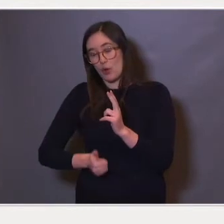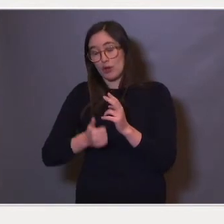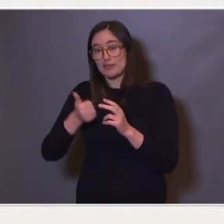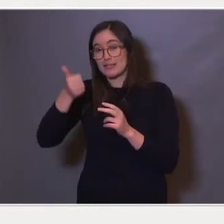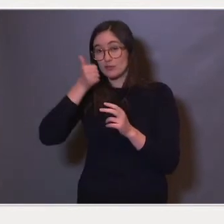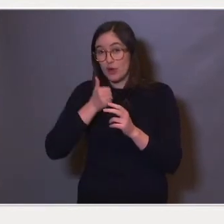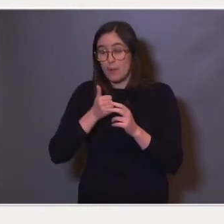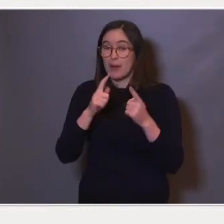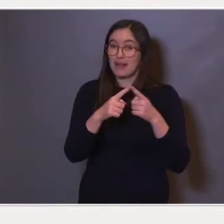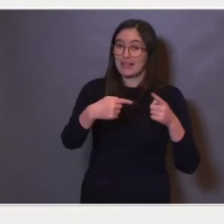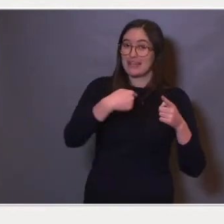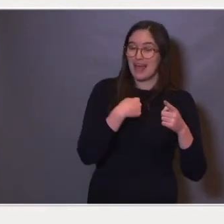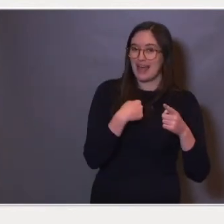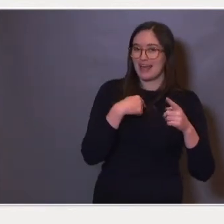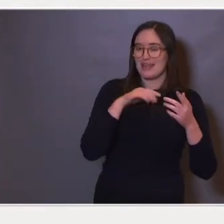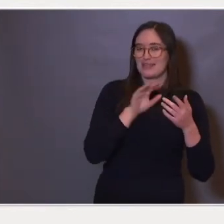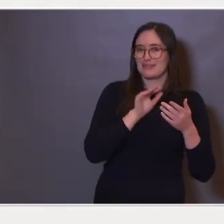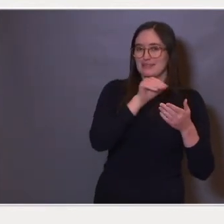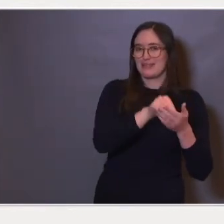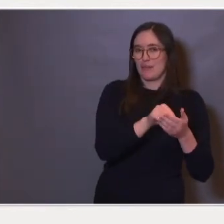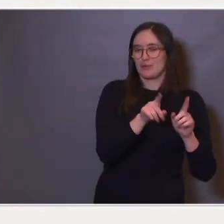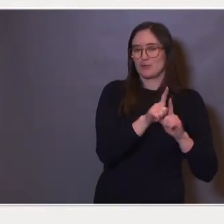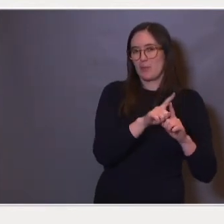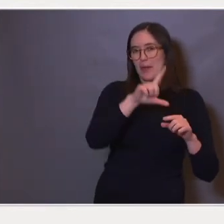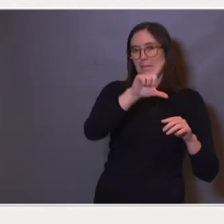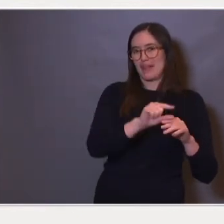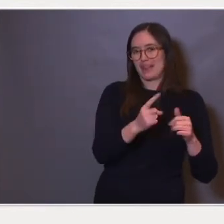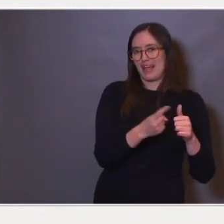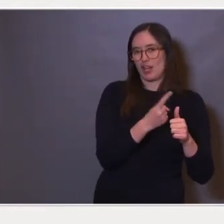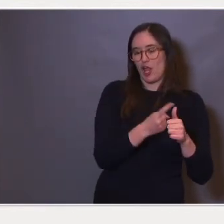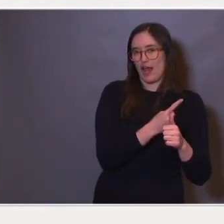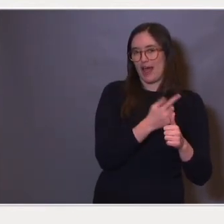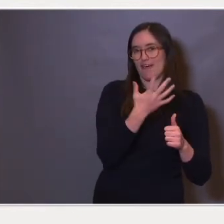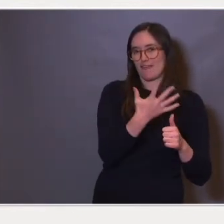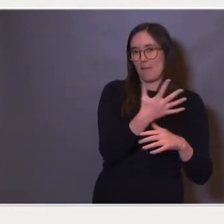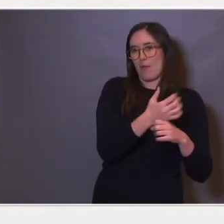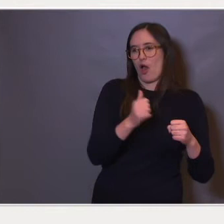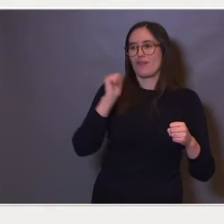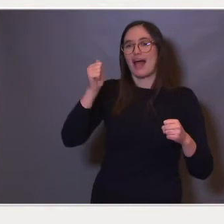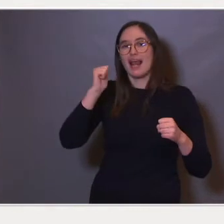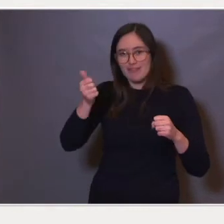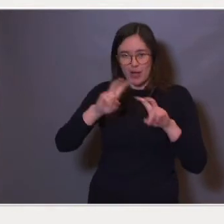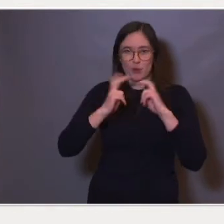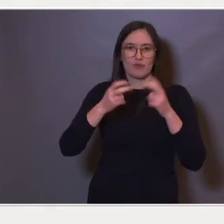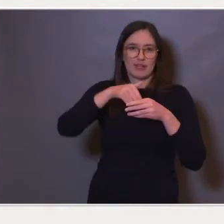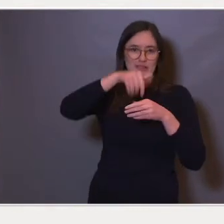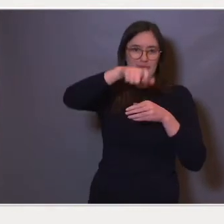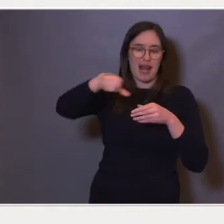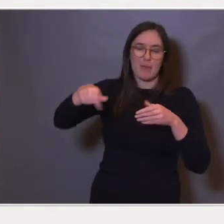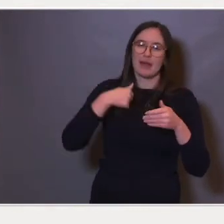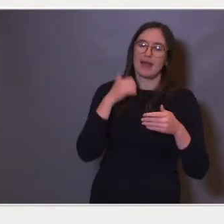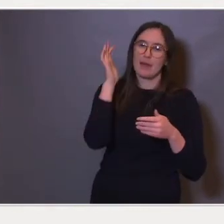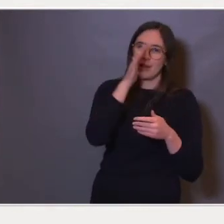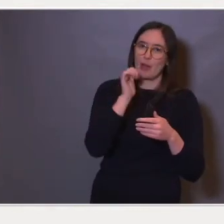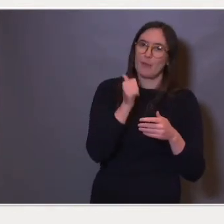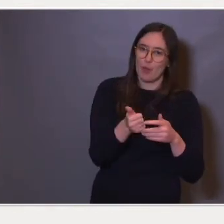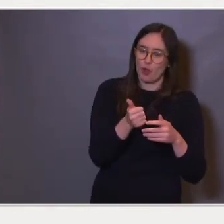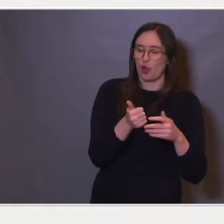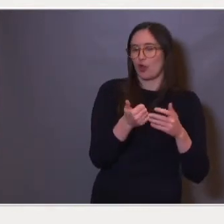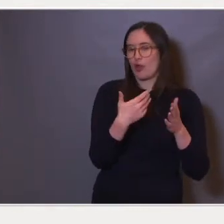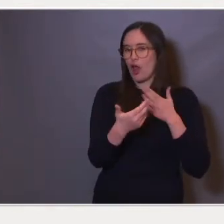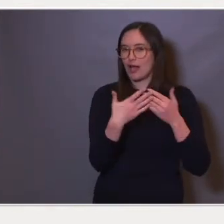knappe mindretallet på fem av elve utvalgsmedlemmer, som mener at vi bør utrede en eller flere former for fleksibel